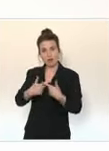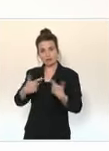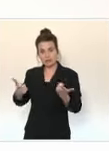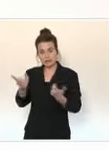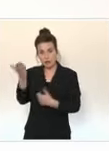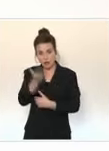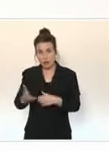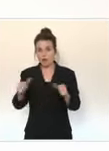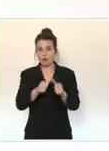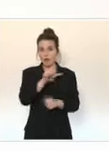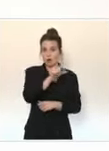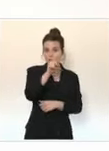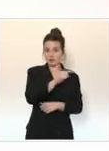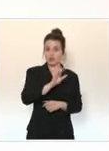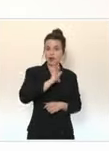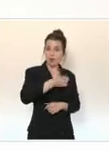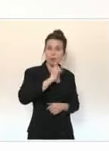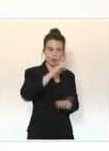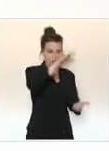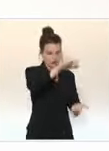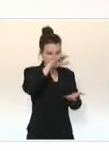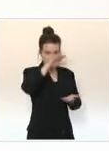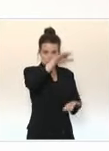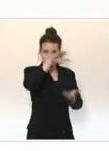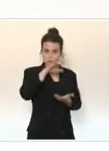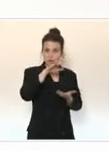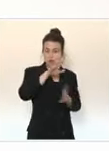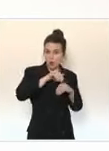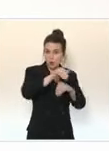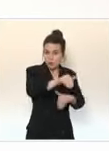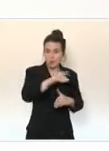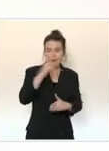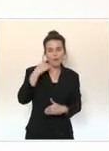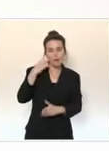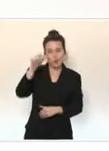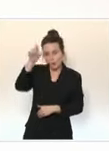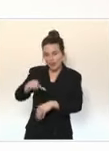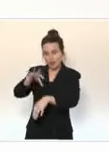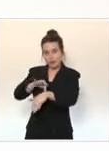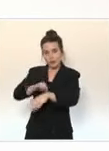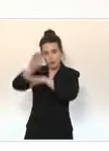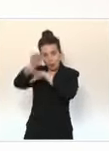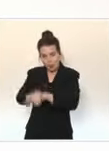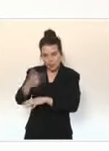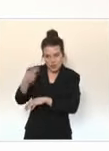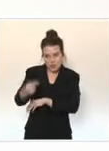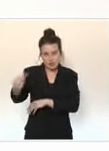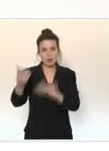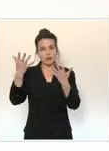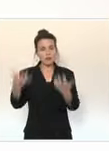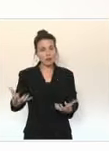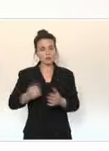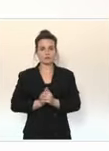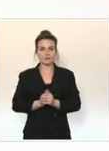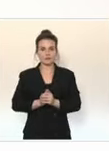du vaccin AstraZeneca pour protéger leurs patients. S'ils le font, par définition, c'est pour leur bien. Bref, nous continuons à vacciner